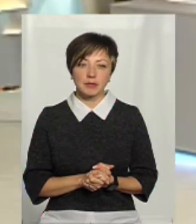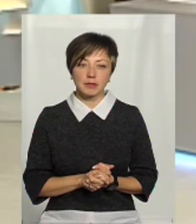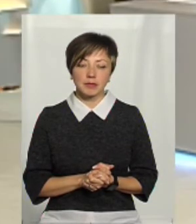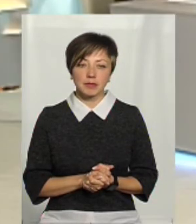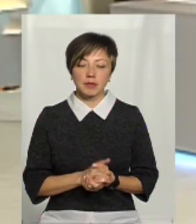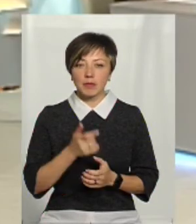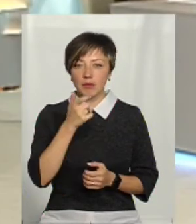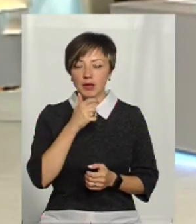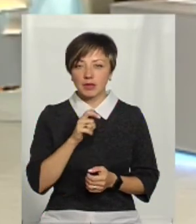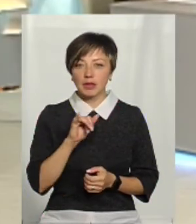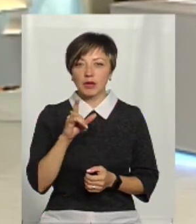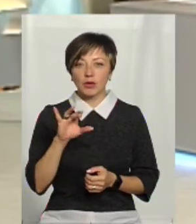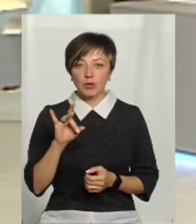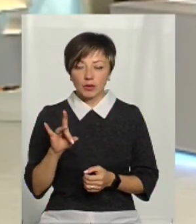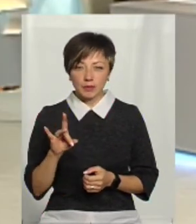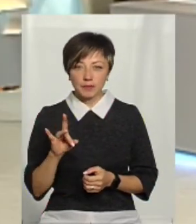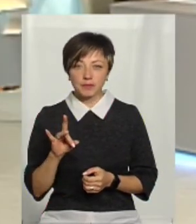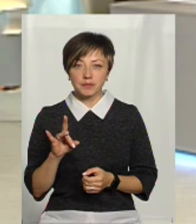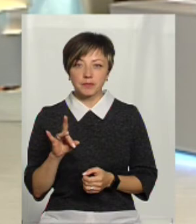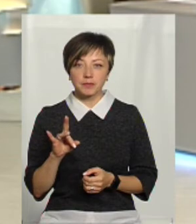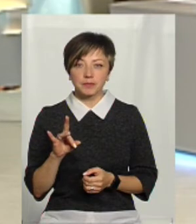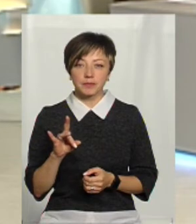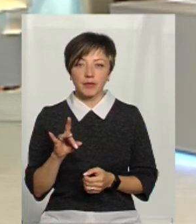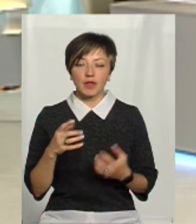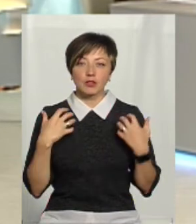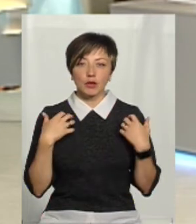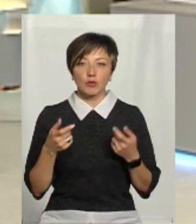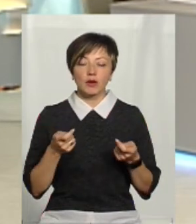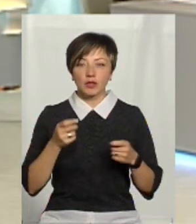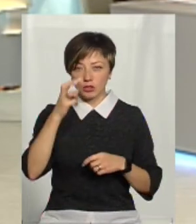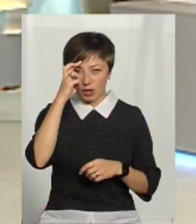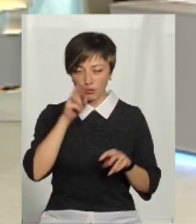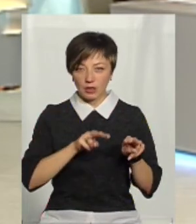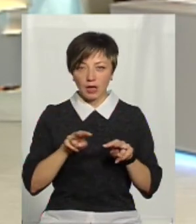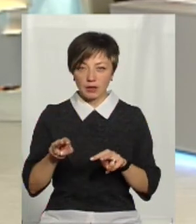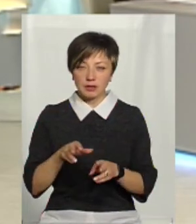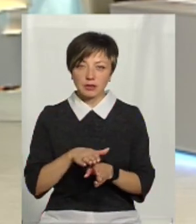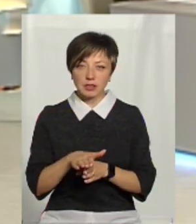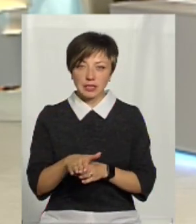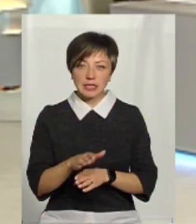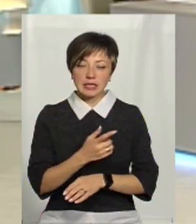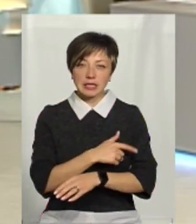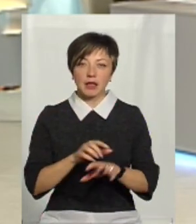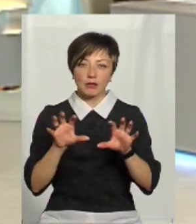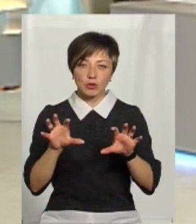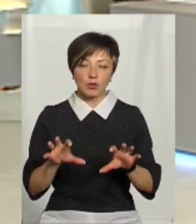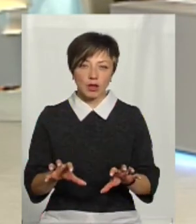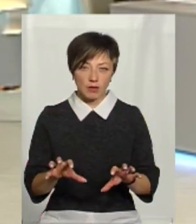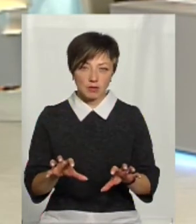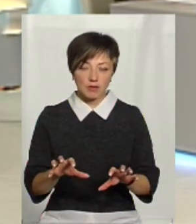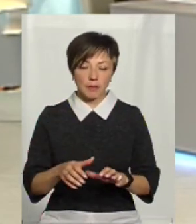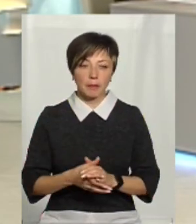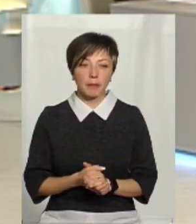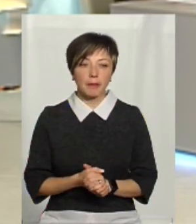Пан Ігор Полонюк, начальник управління державного нагляду за дотриманнями санітарного законодавства